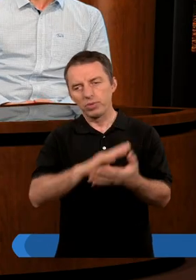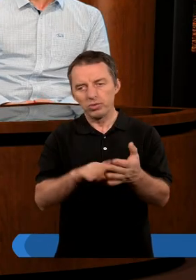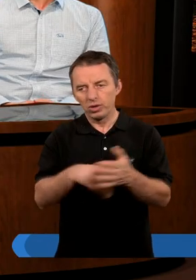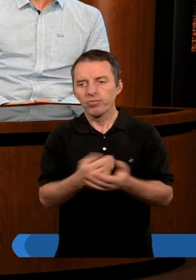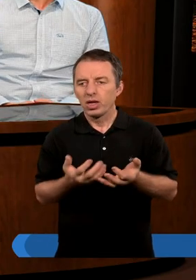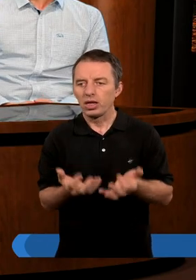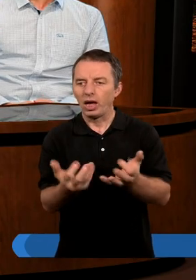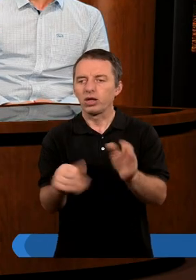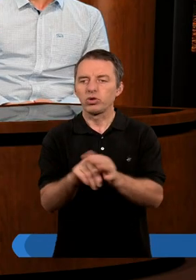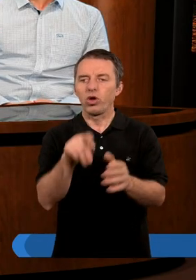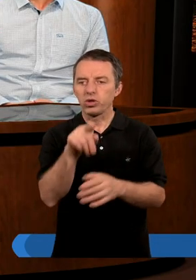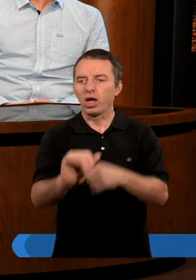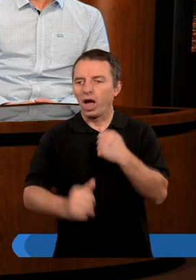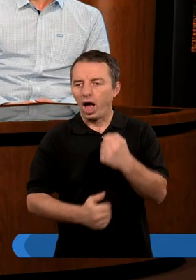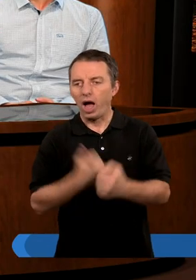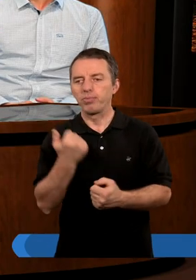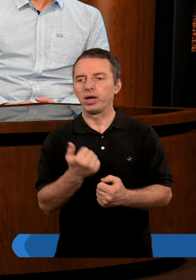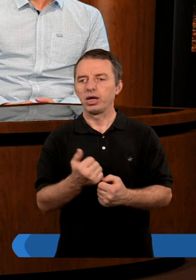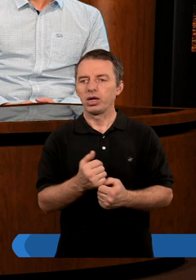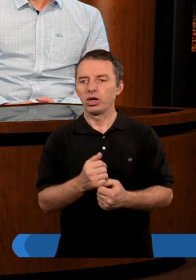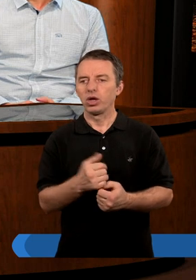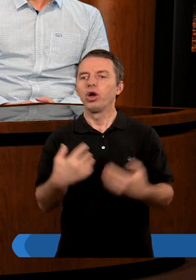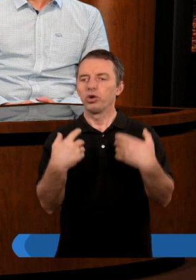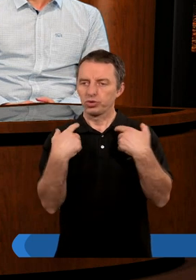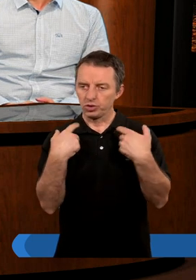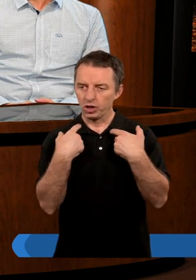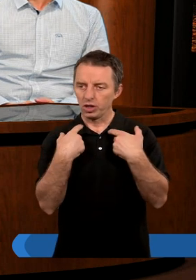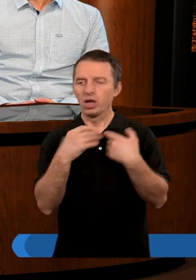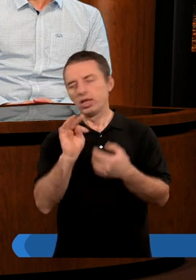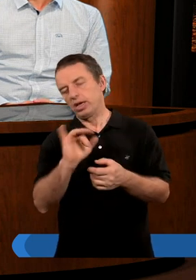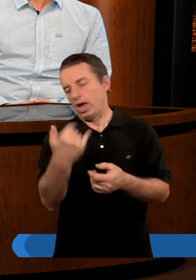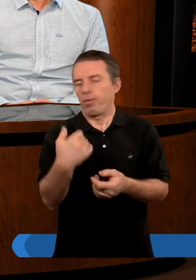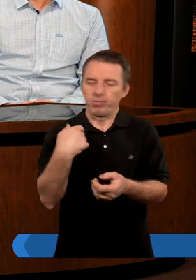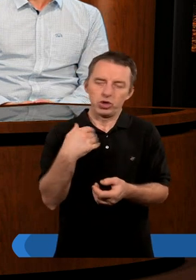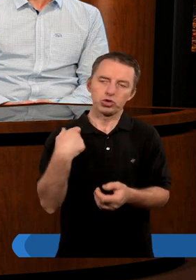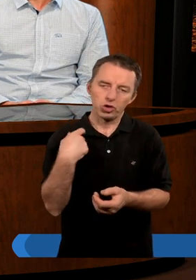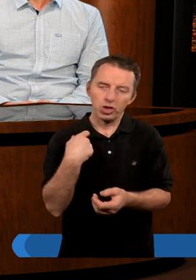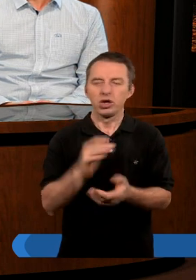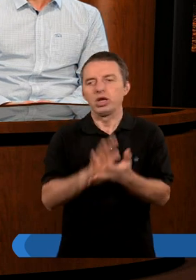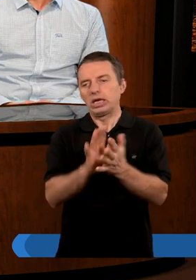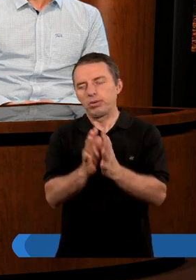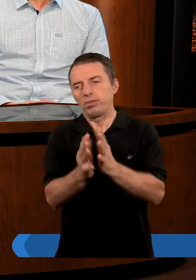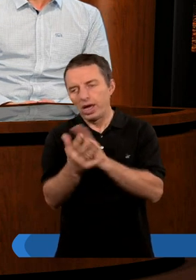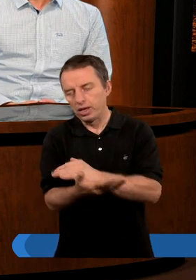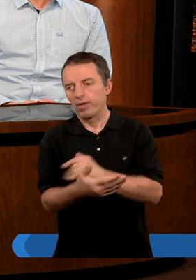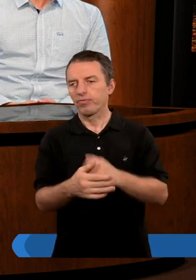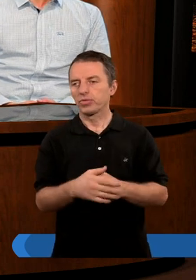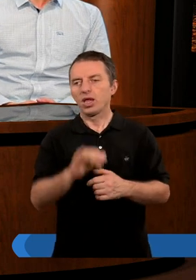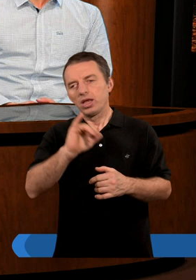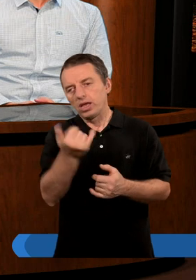Biblia nas zachęca do tego, aby, nie wiem, żyć tak, jak żyjemy? Czy coś te życie zmieniać?